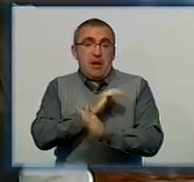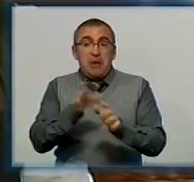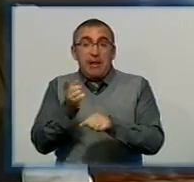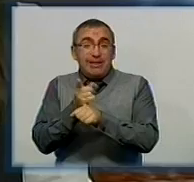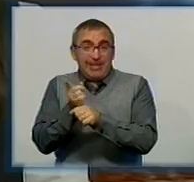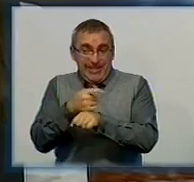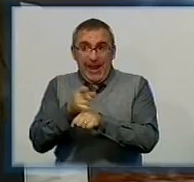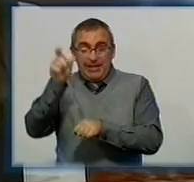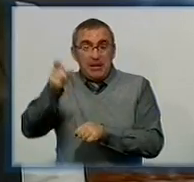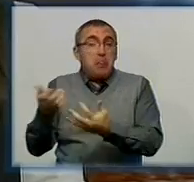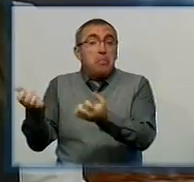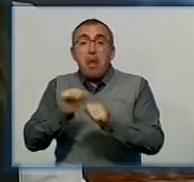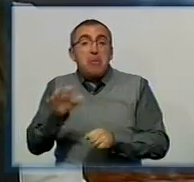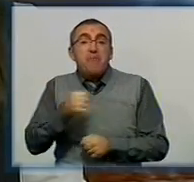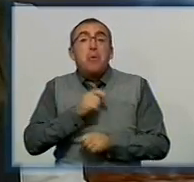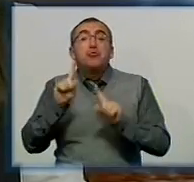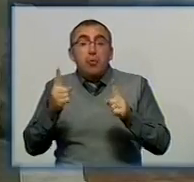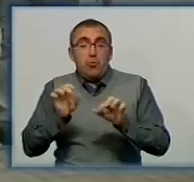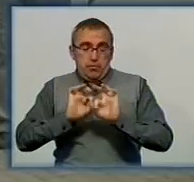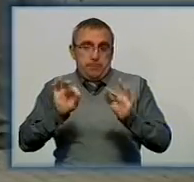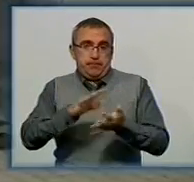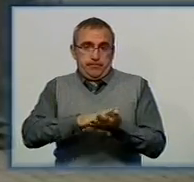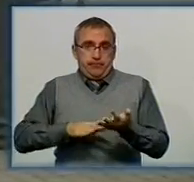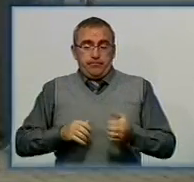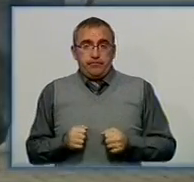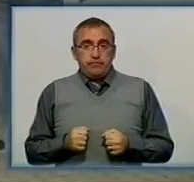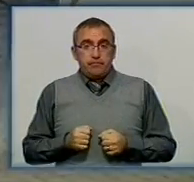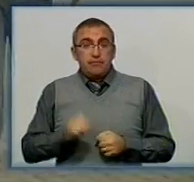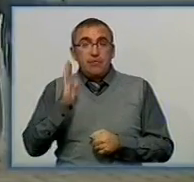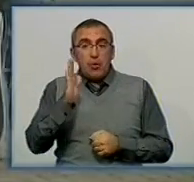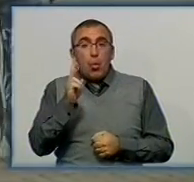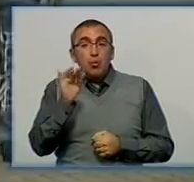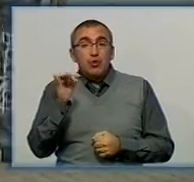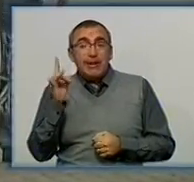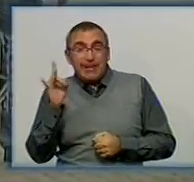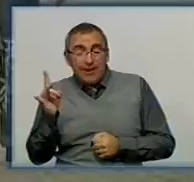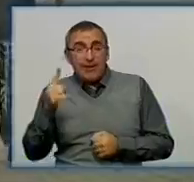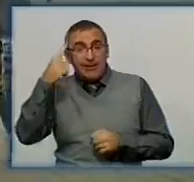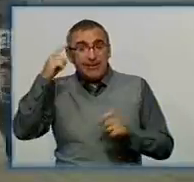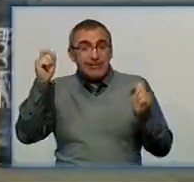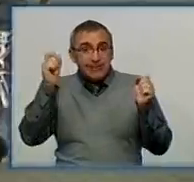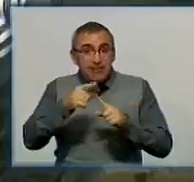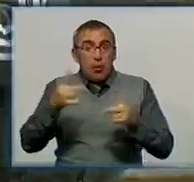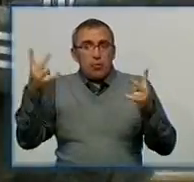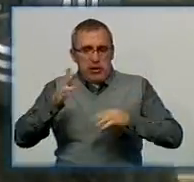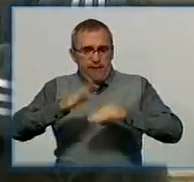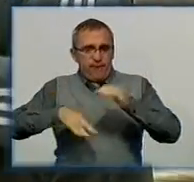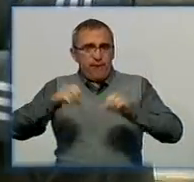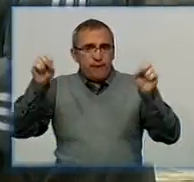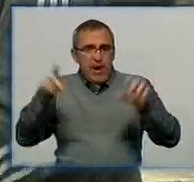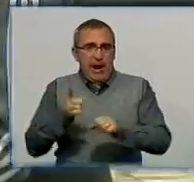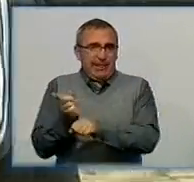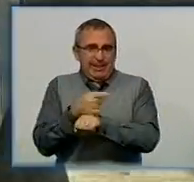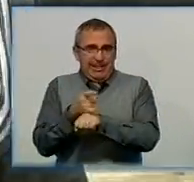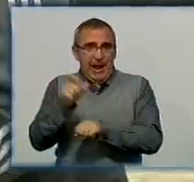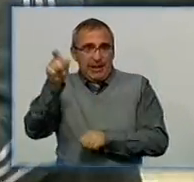не беруть до армії, дізнавалась Віра Шестакова. Володимир Кушнір, як тільки дізнався, що країні потрібні кваліфіковані танкісти,